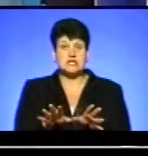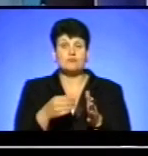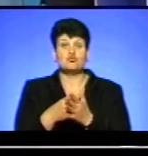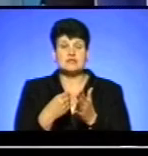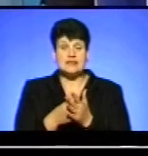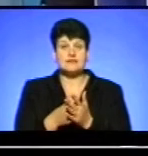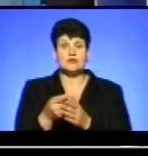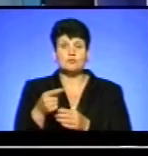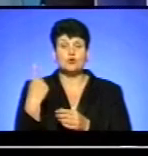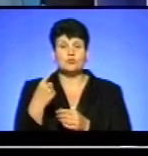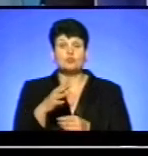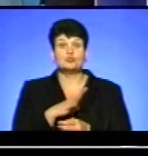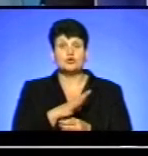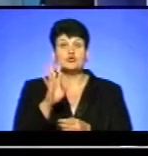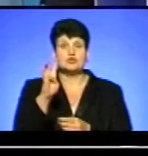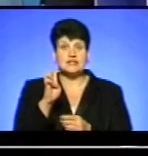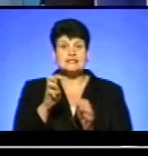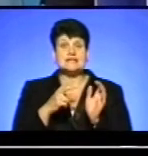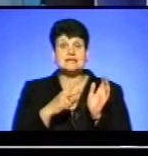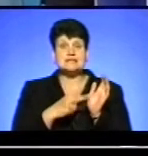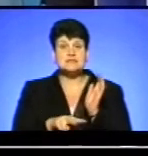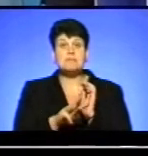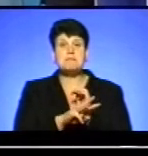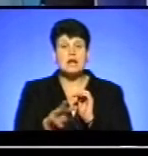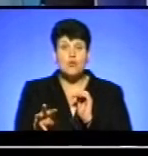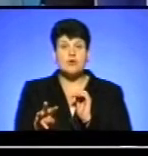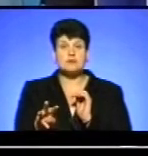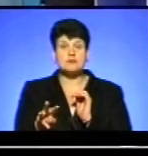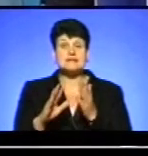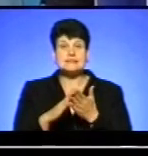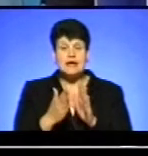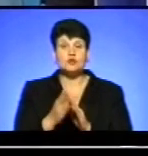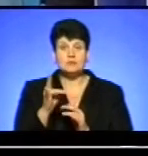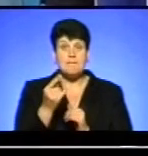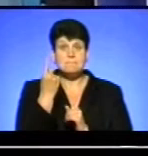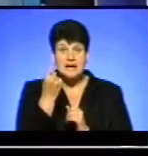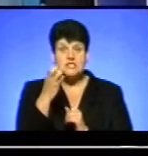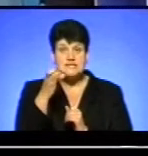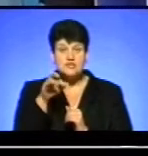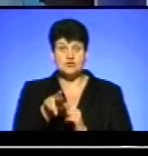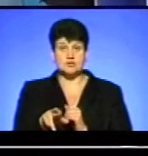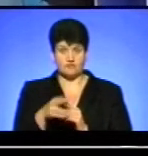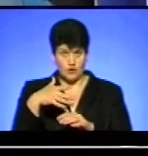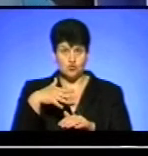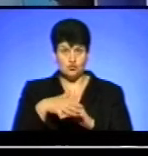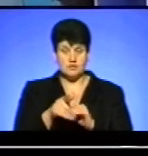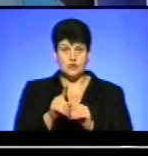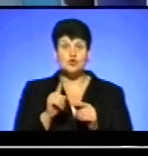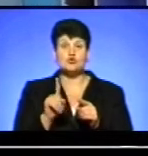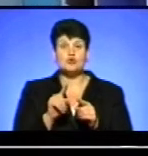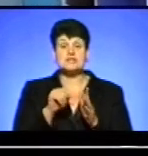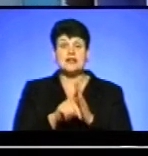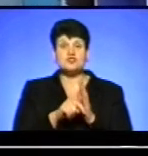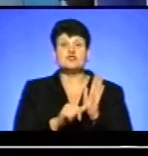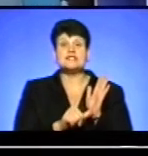Тернопільської області становили 470 мільйонів. Станом на 1 січня. Тобто, ви розумієте, що таке 60